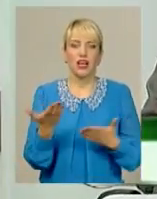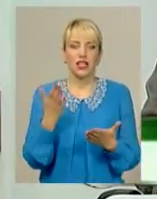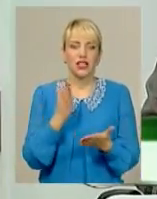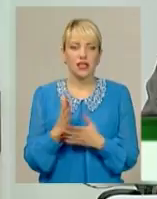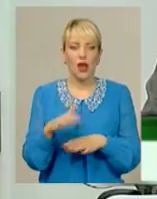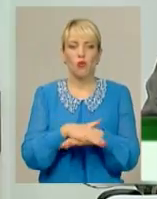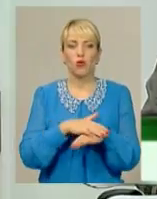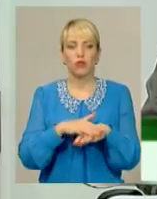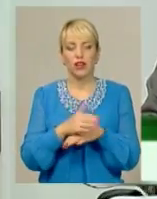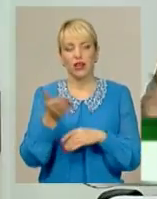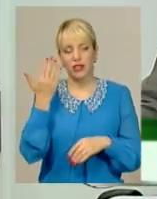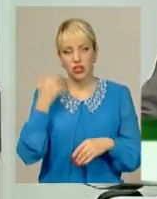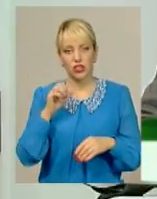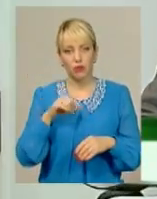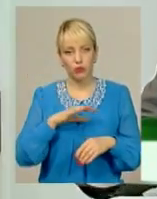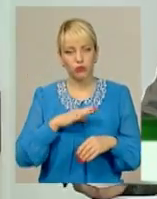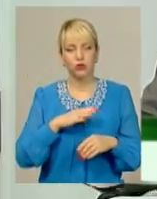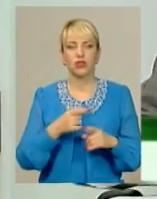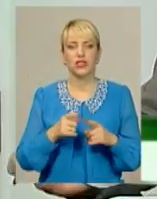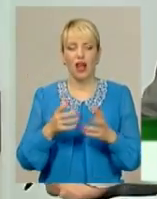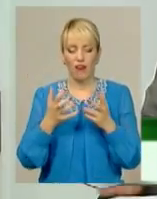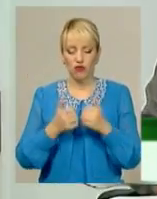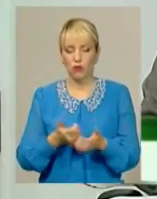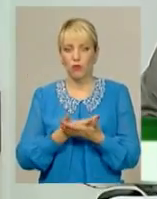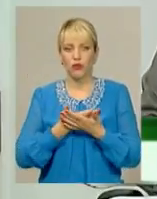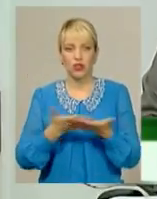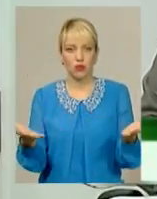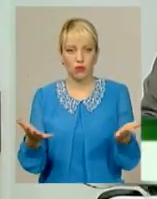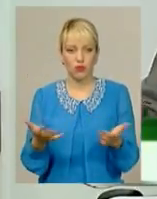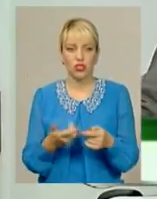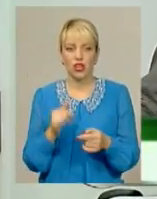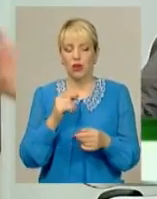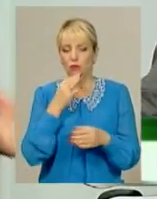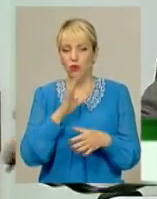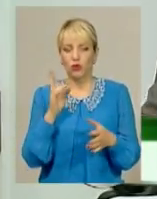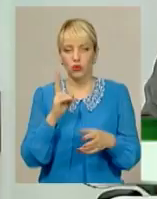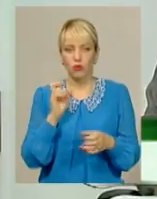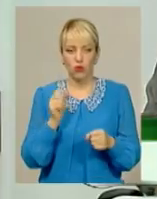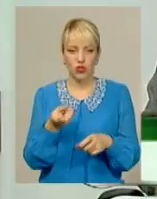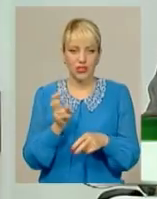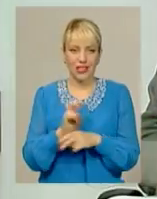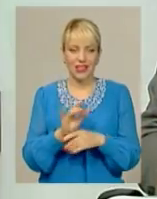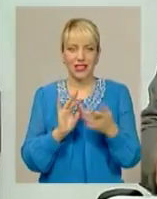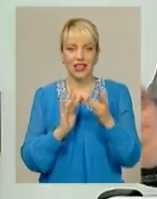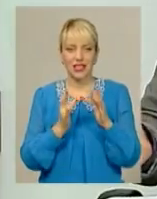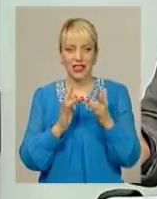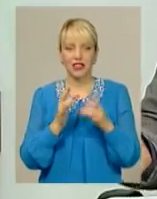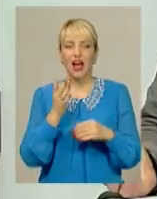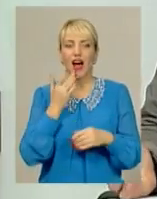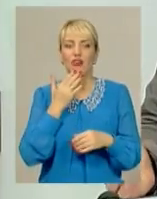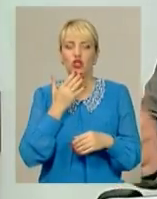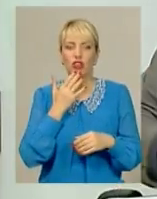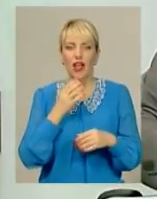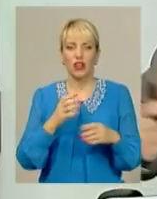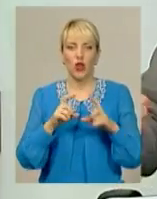раніше вони подавалися, їх можна було дістати, але тут вони автоматично стають публічними, і будь-який громадянин може зайти на сайт Національної агенції запобігання